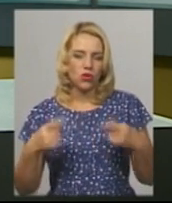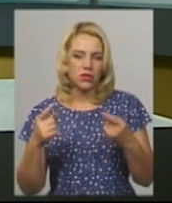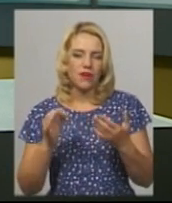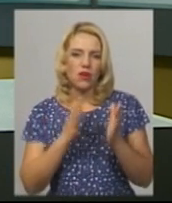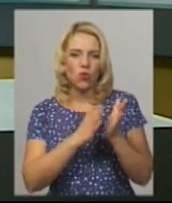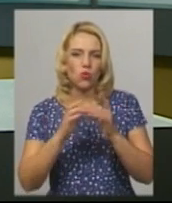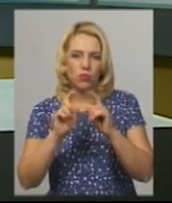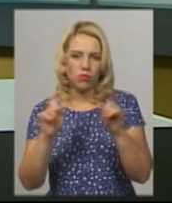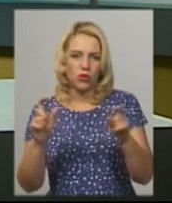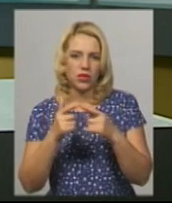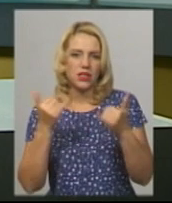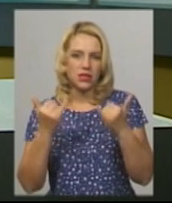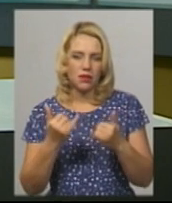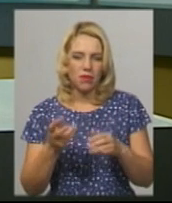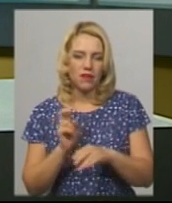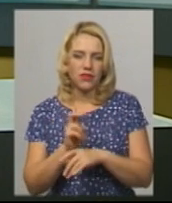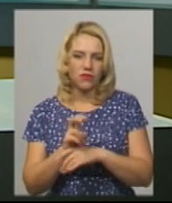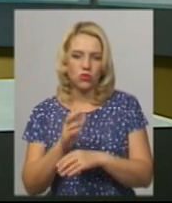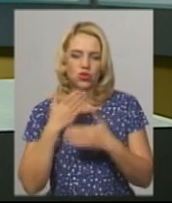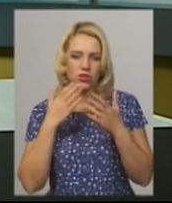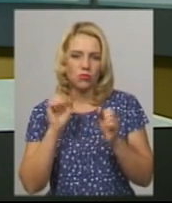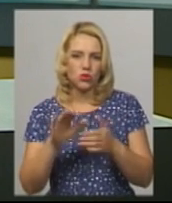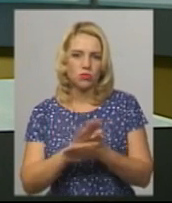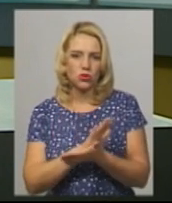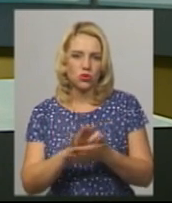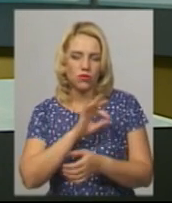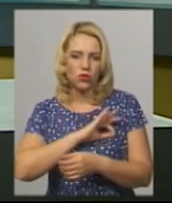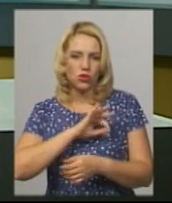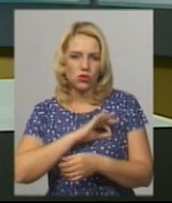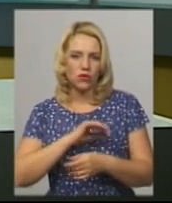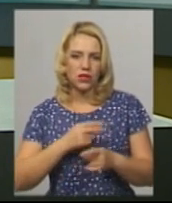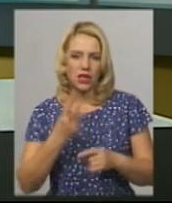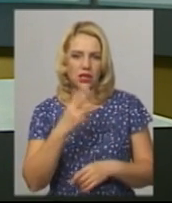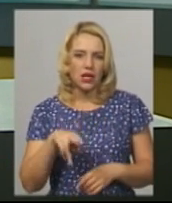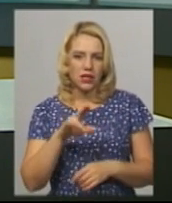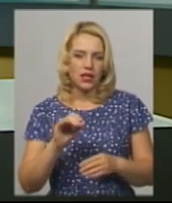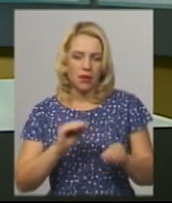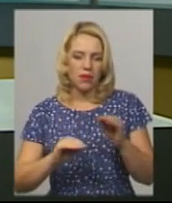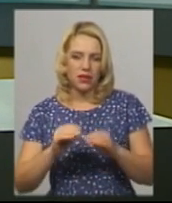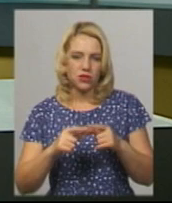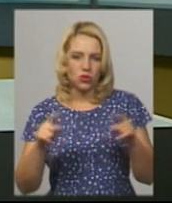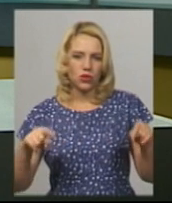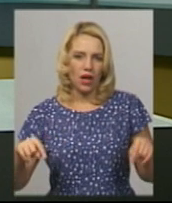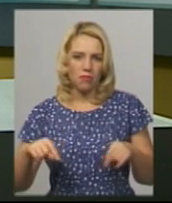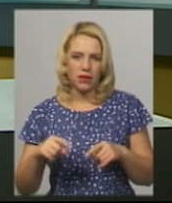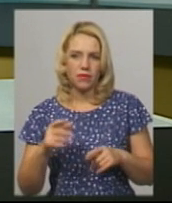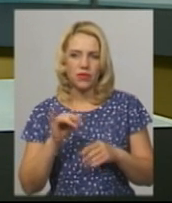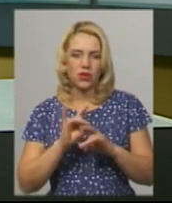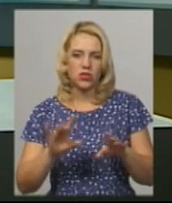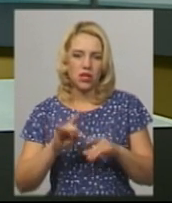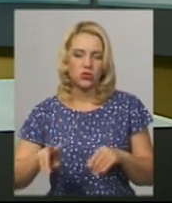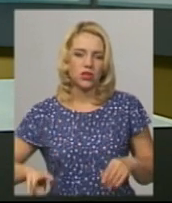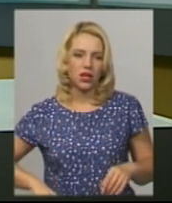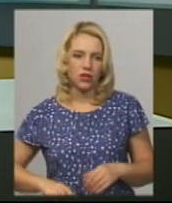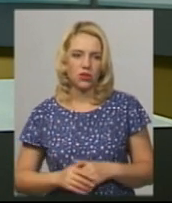бібліотеці. Відтепер відвідувачі читальні можуть безкоштовно користуватись 3D-пристроями, каже директорка обласної бібліотечної системи